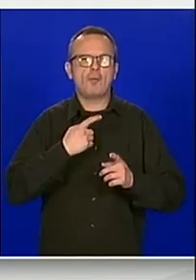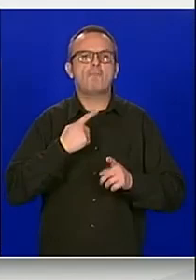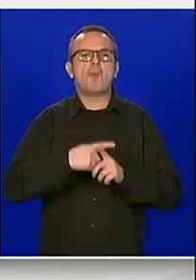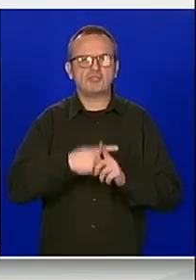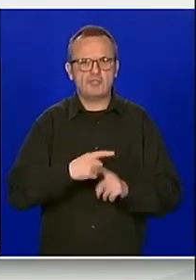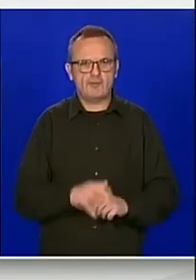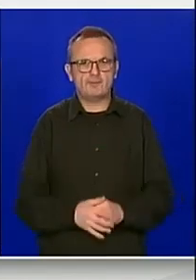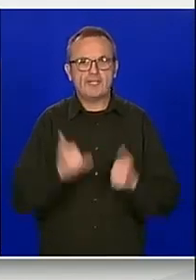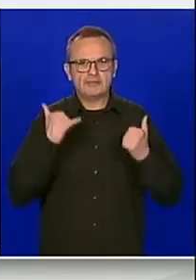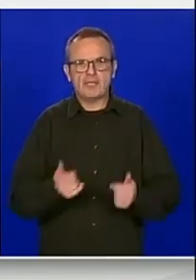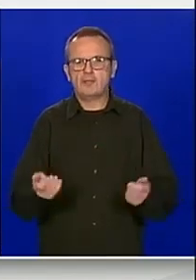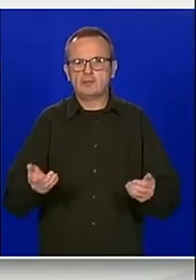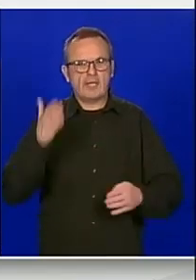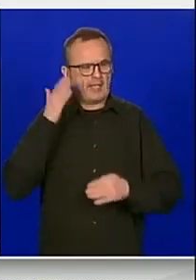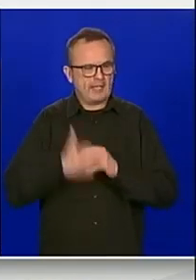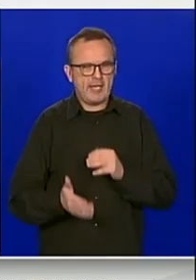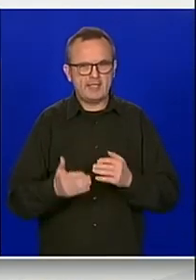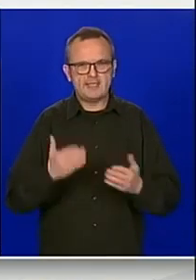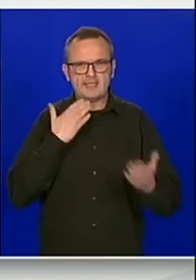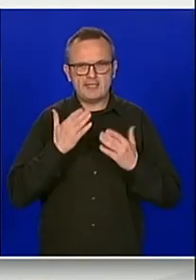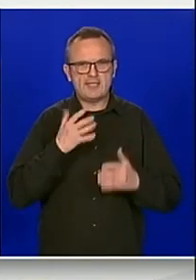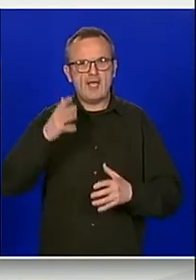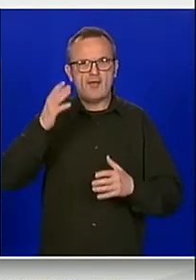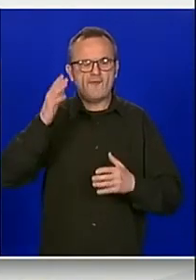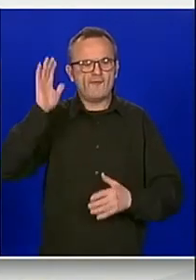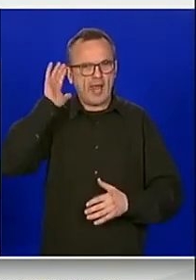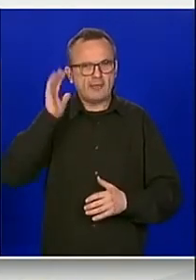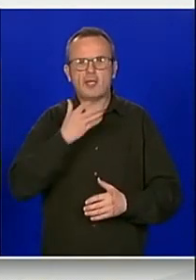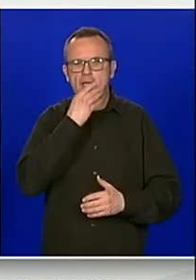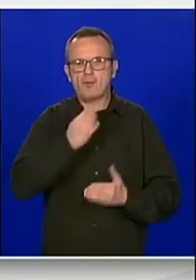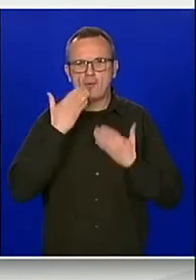zaključujemo sjednicu vlade. Hvala vam lijepa.